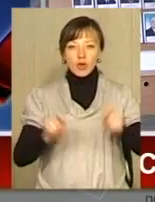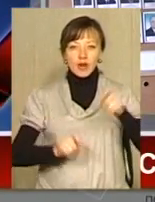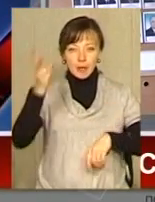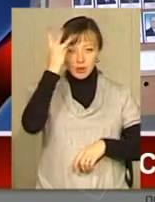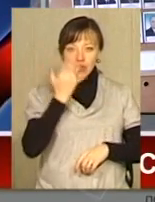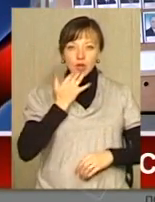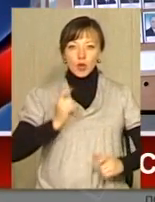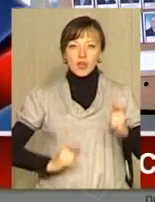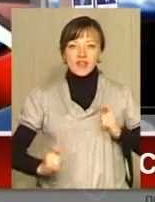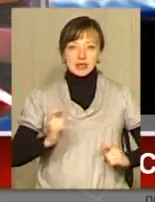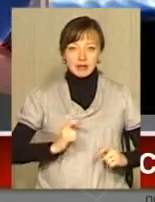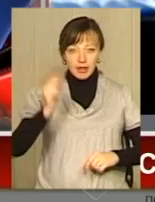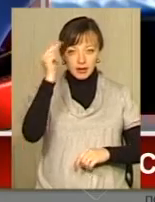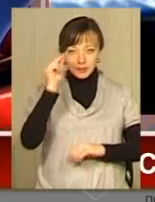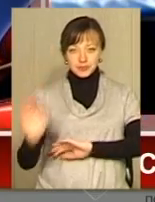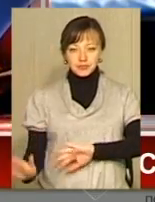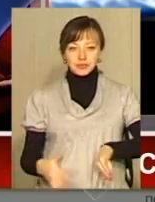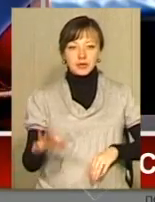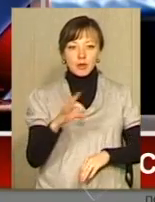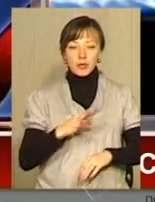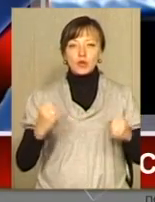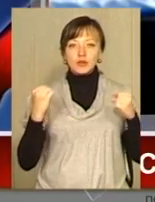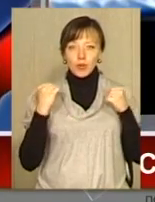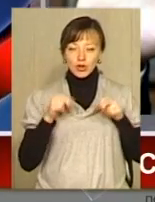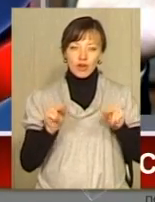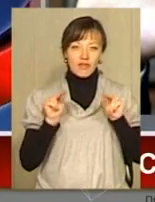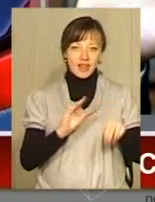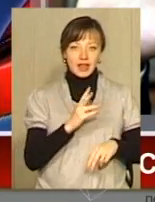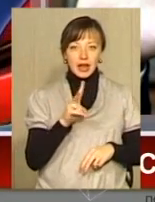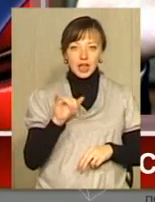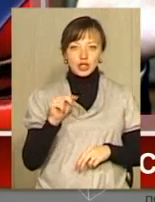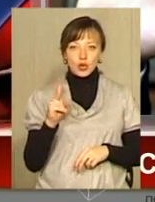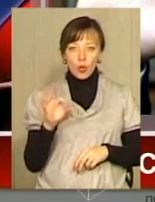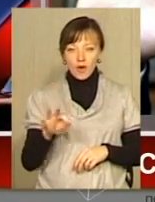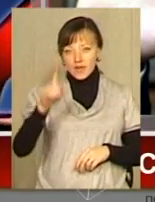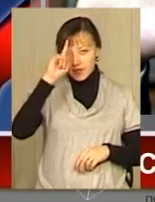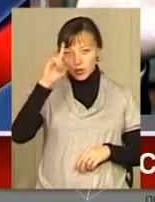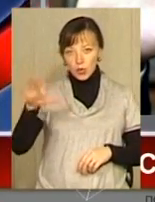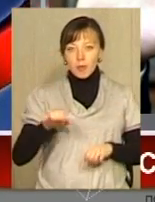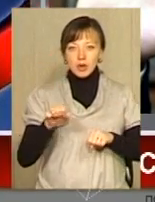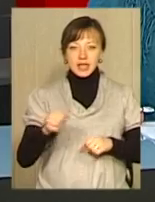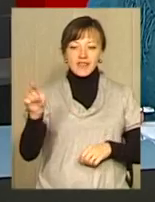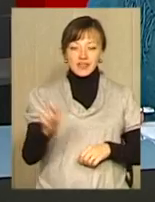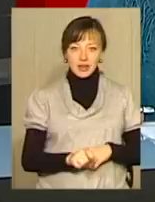університеті. Про спорт або откровення Віталія Кличка, відомий боксер від Відеохмельниччину.